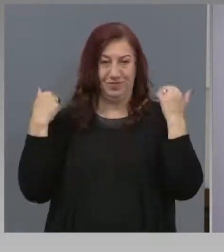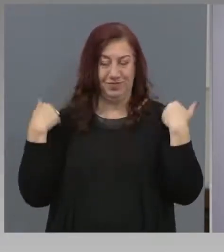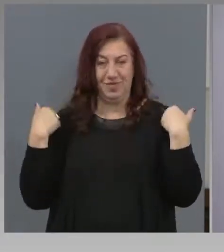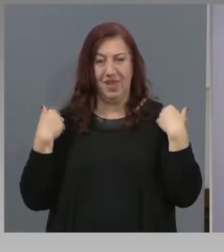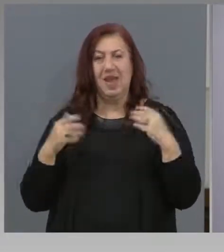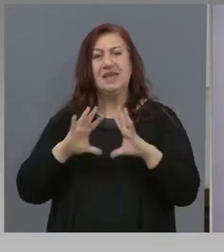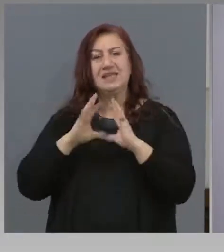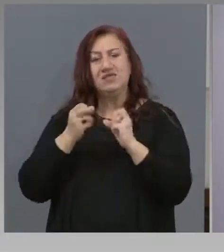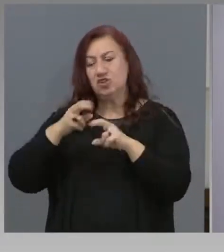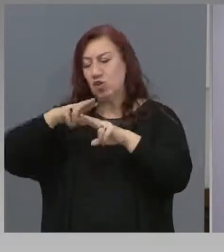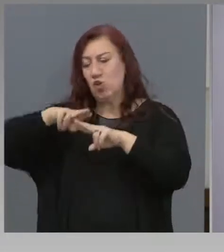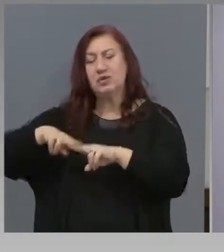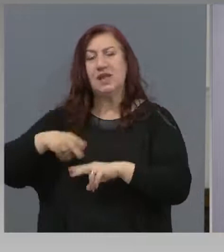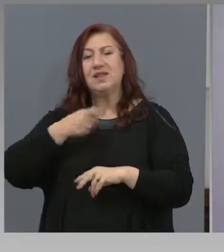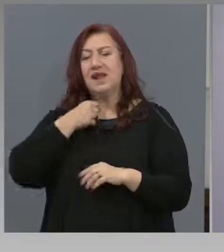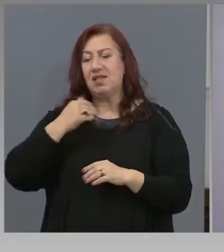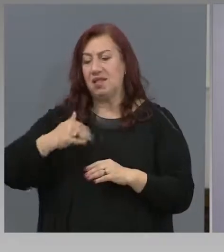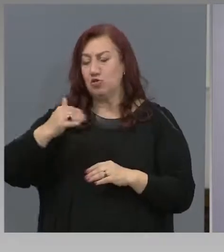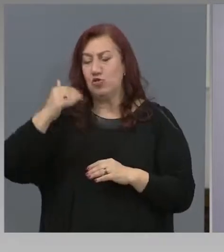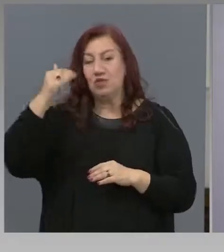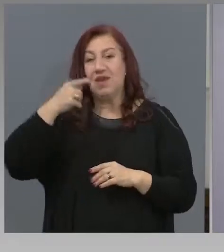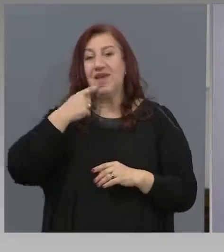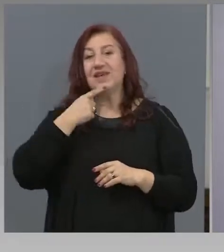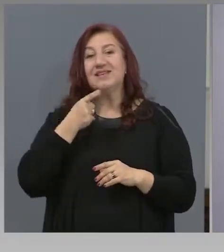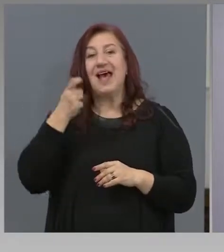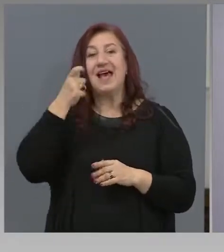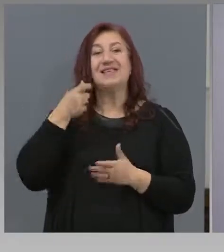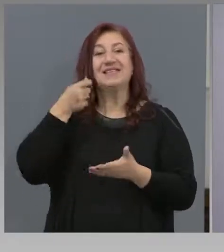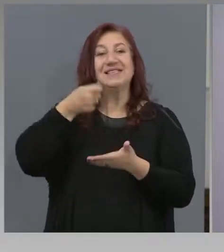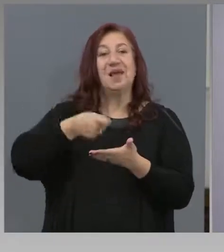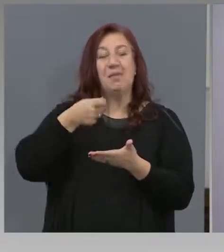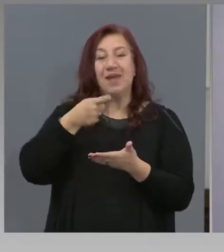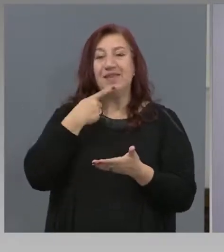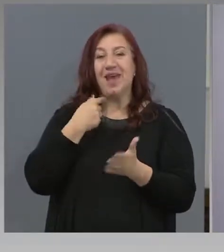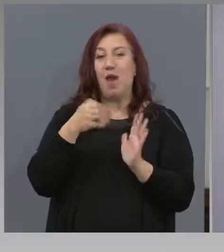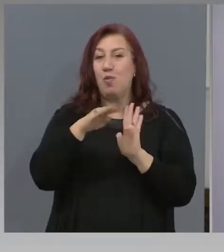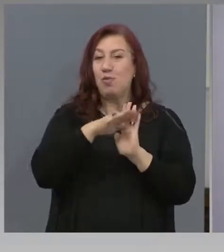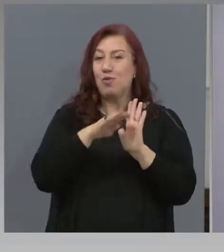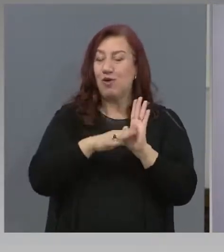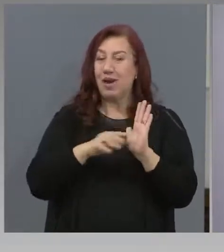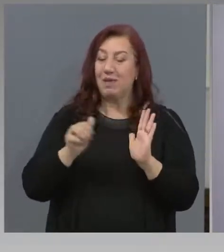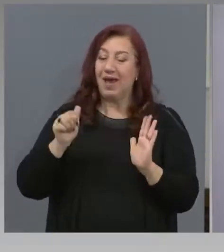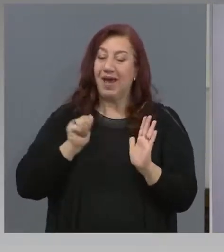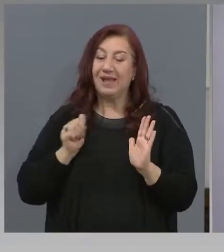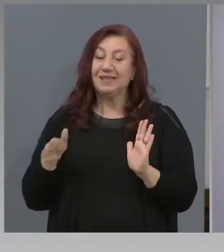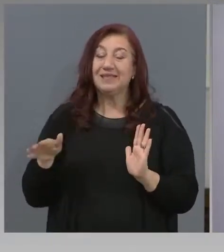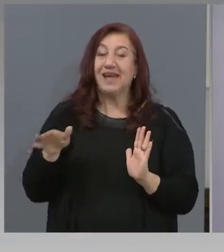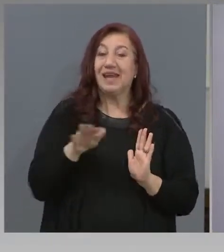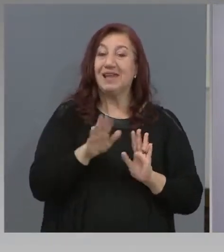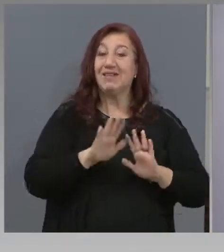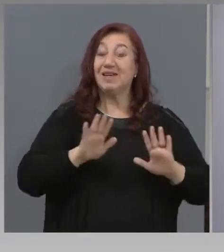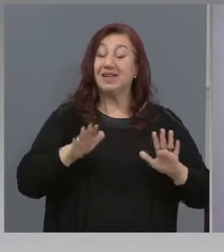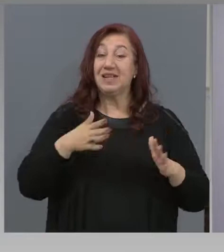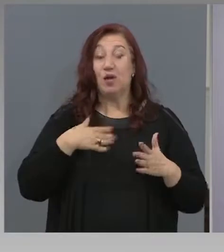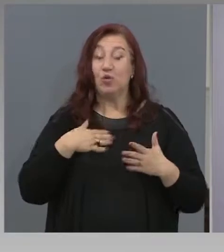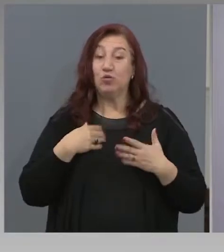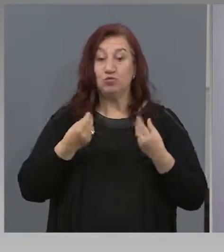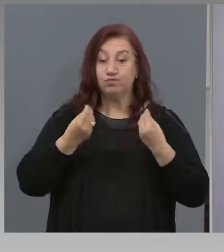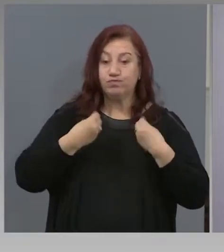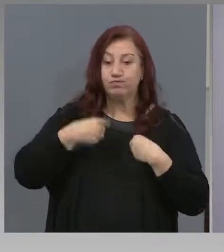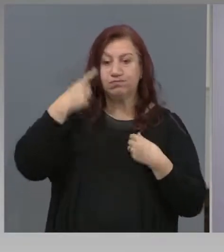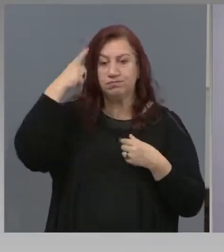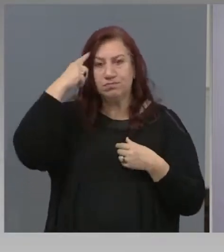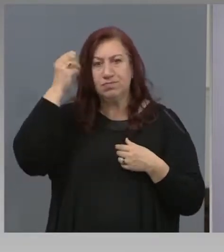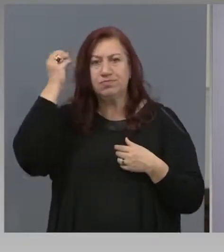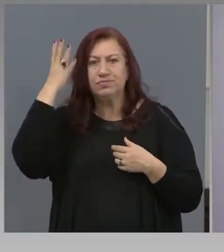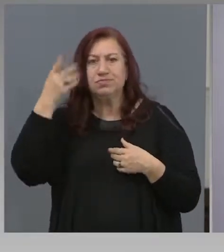учениците по програмата за закрила на децата с изявение дарби. И в този смисъл, по